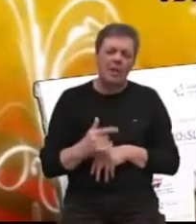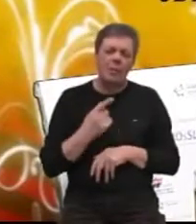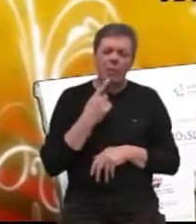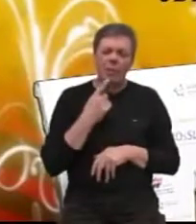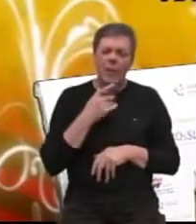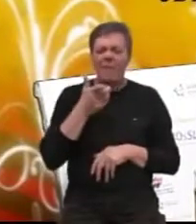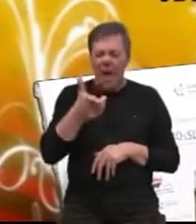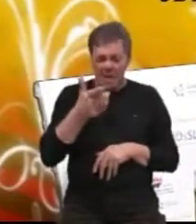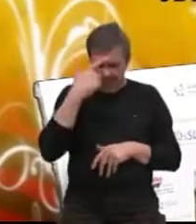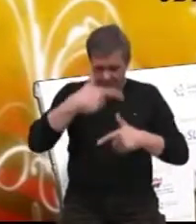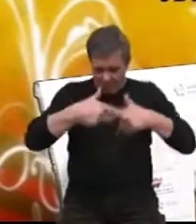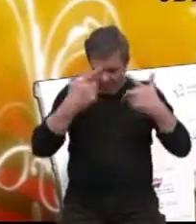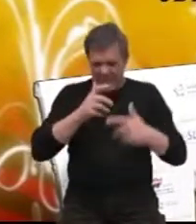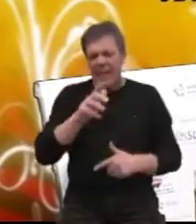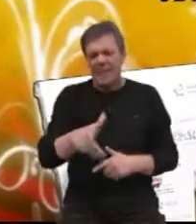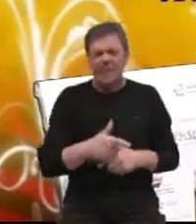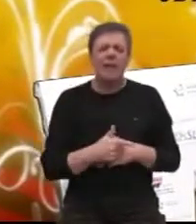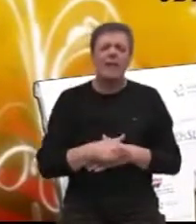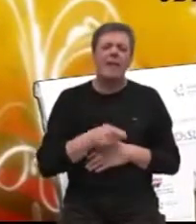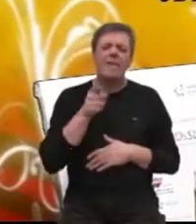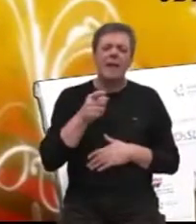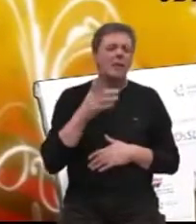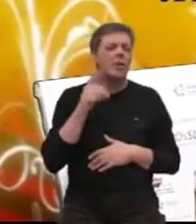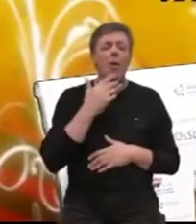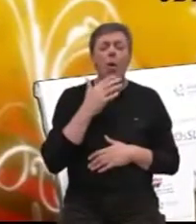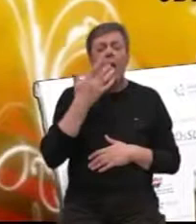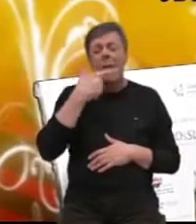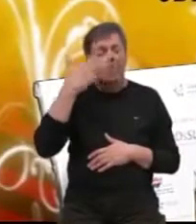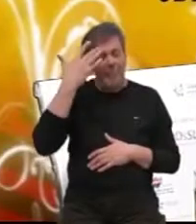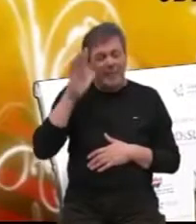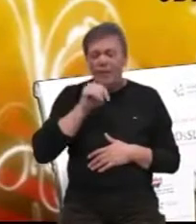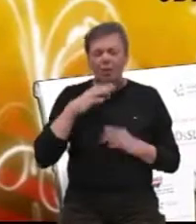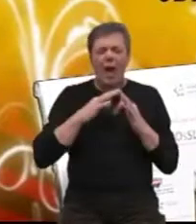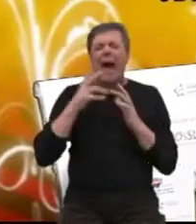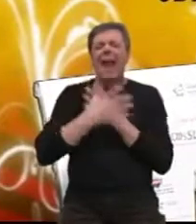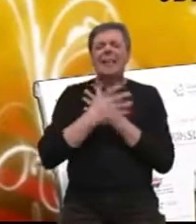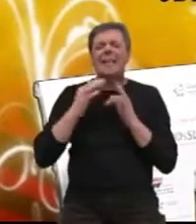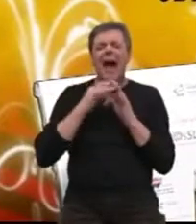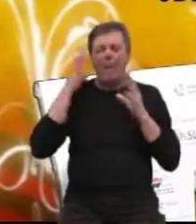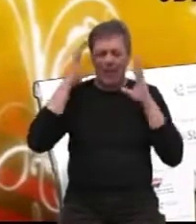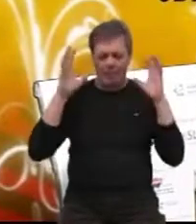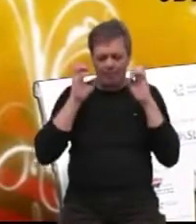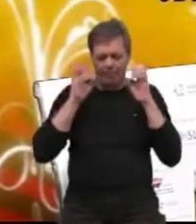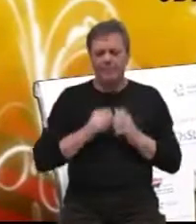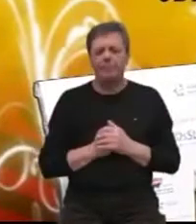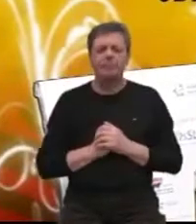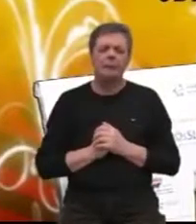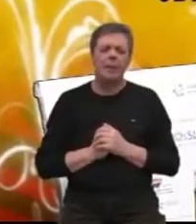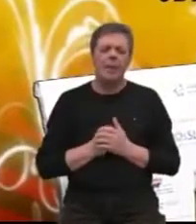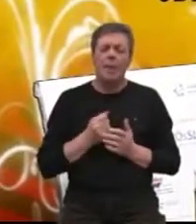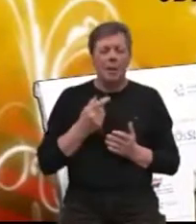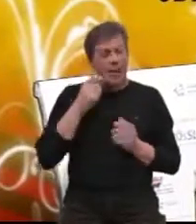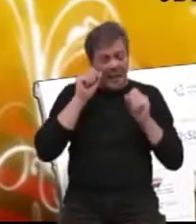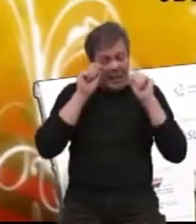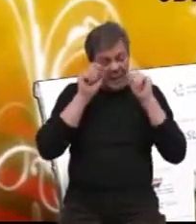senzibilizirati. Vas koji još možda ni ne znate što je Alzheimer, iznenadili bi se vi to koliko